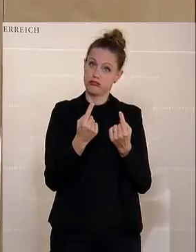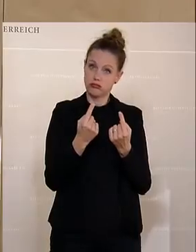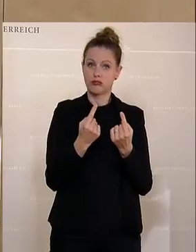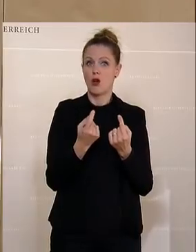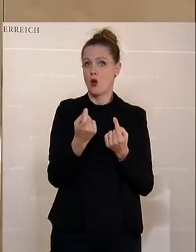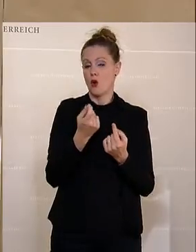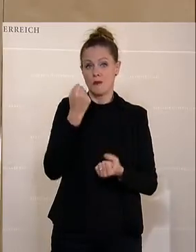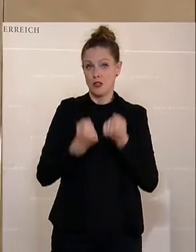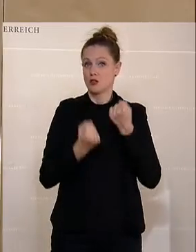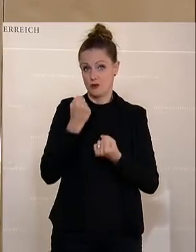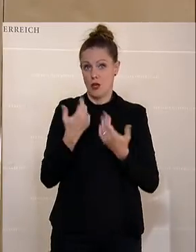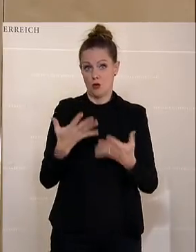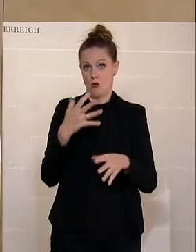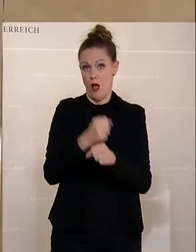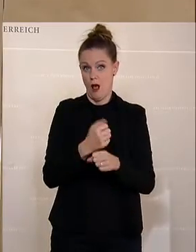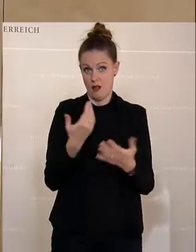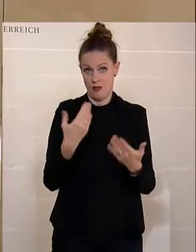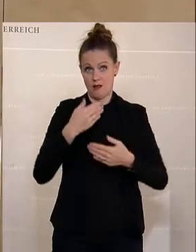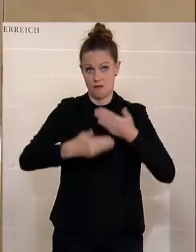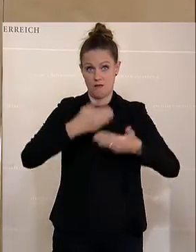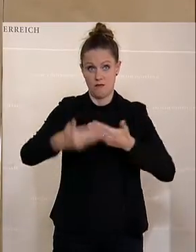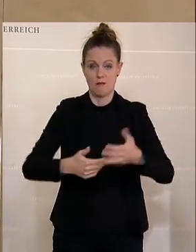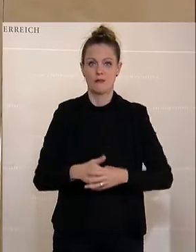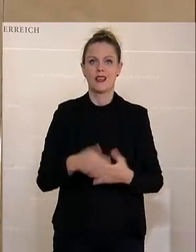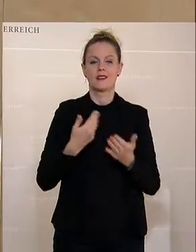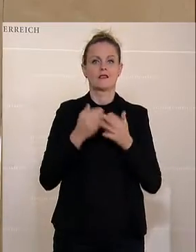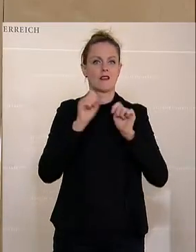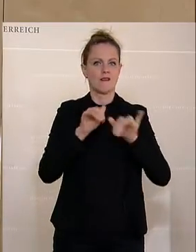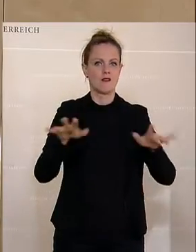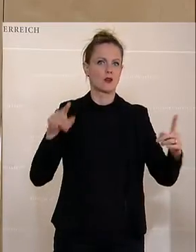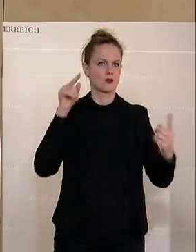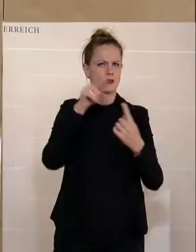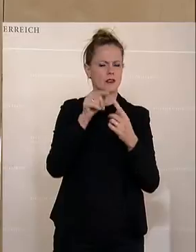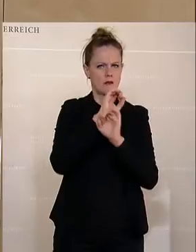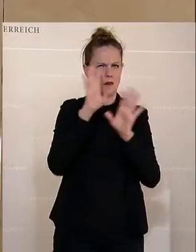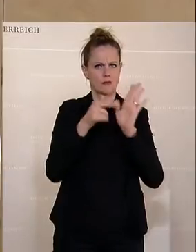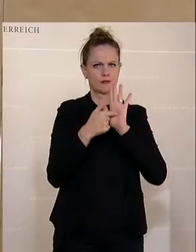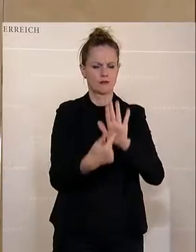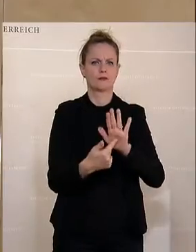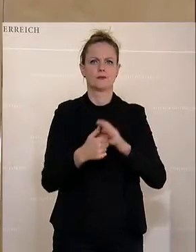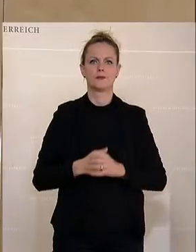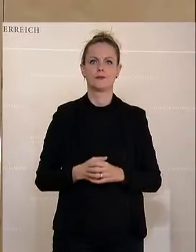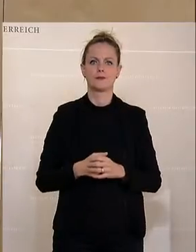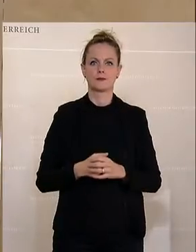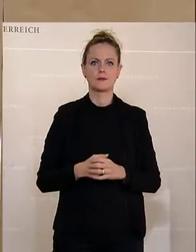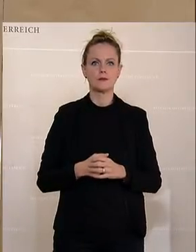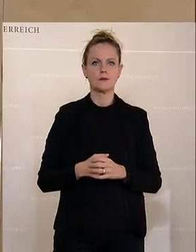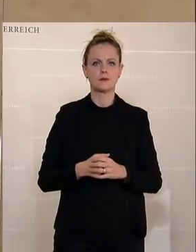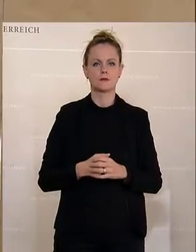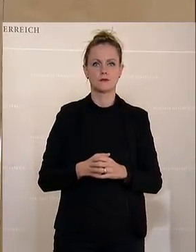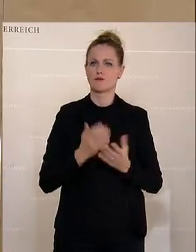sein. Und in diesem Zusammenhang möchte ich ein Wirkungsziel betonen, das bereits existiert, nämlich die